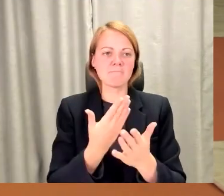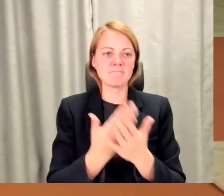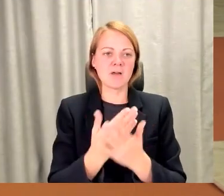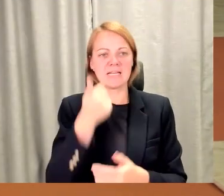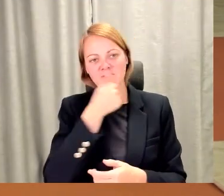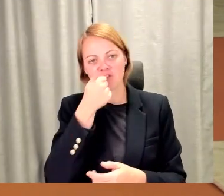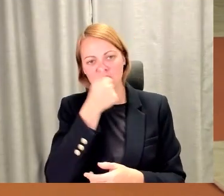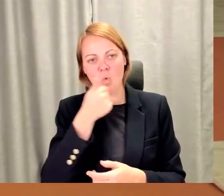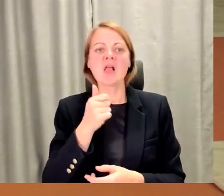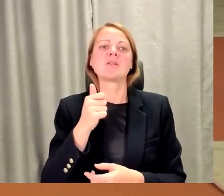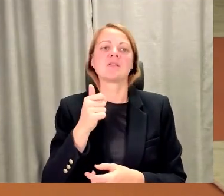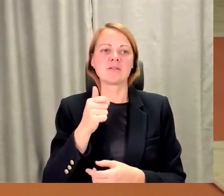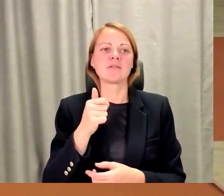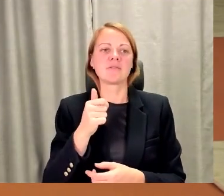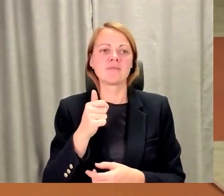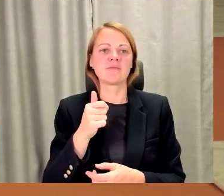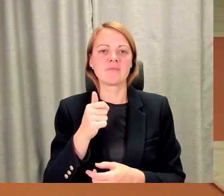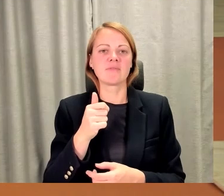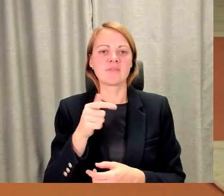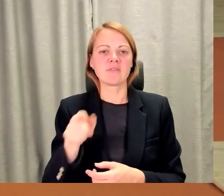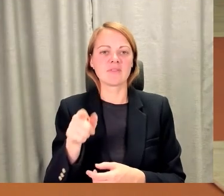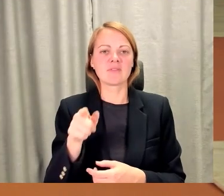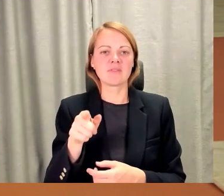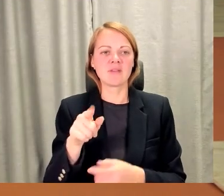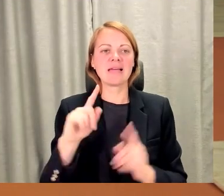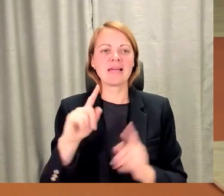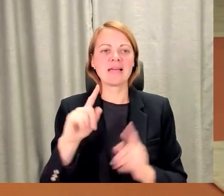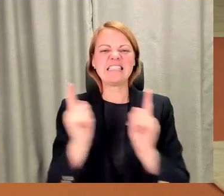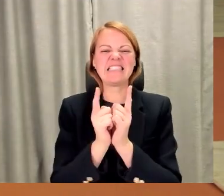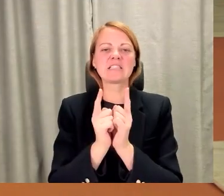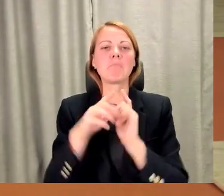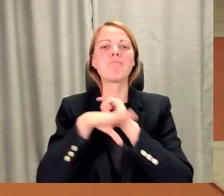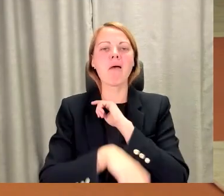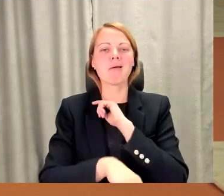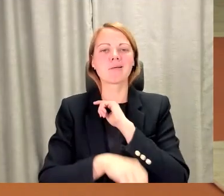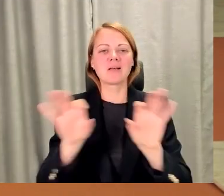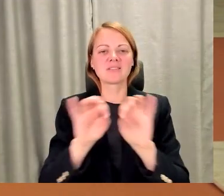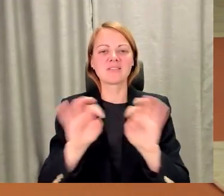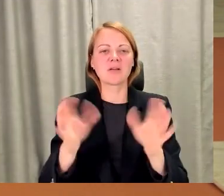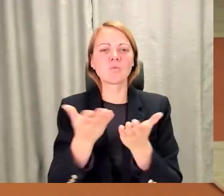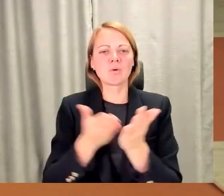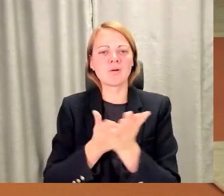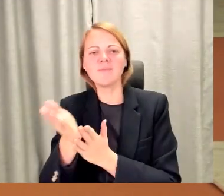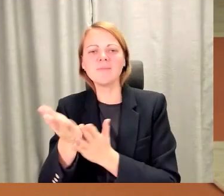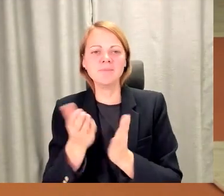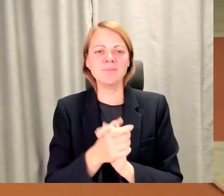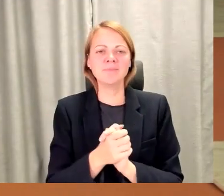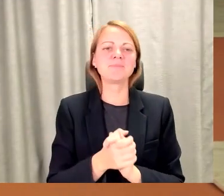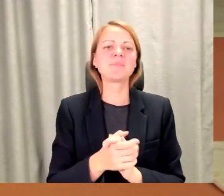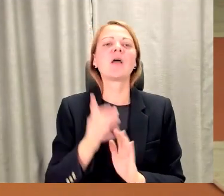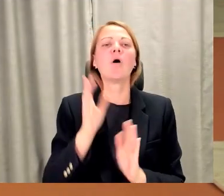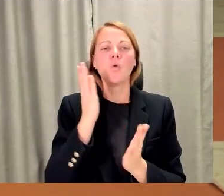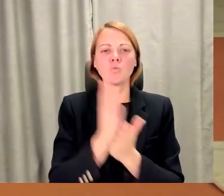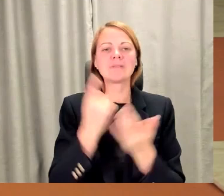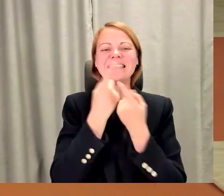mēs ar jums paveiksim, jūs pastāstīsiet beigās, kur tad mēs varam atvērt un saprast, ko mēs varam darīt vēl? Noteikti izzināt savas stiprās vājās puses,